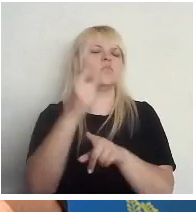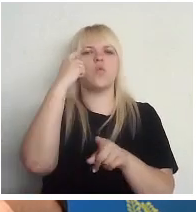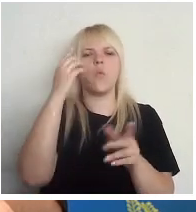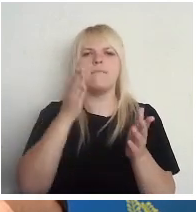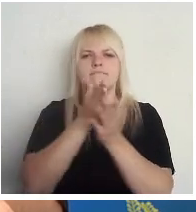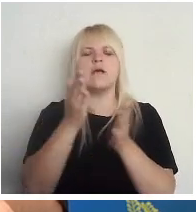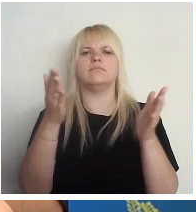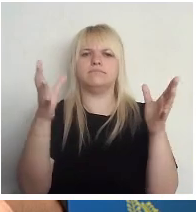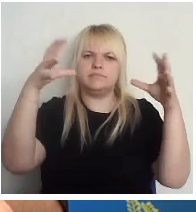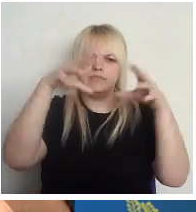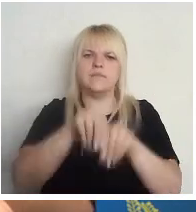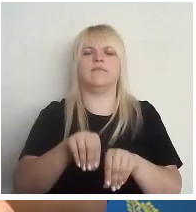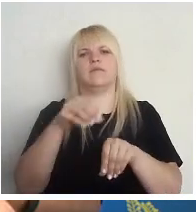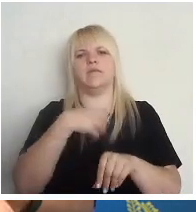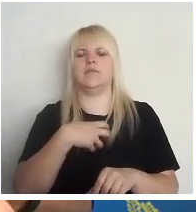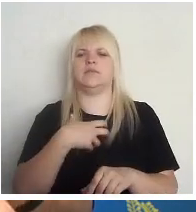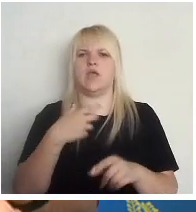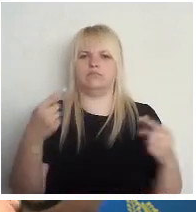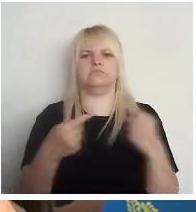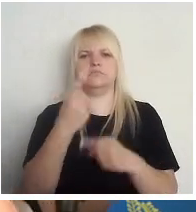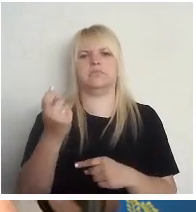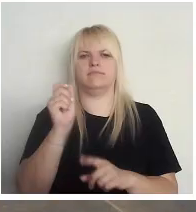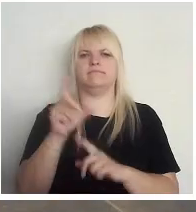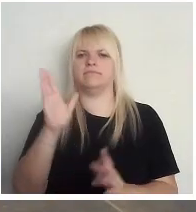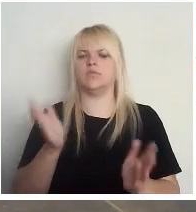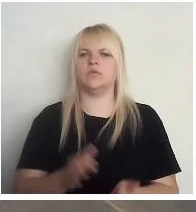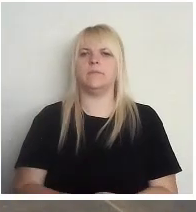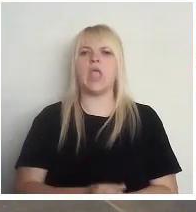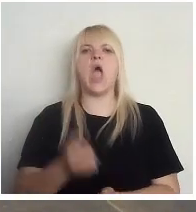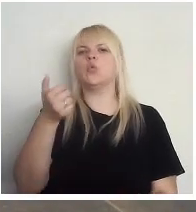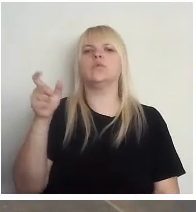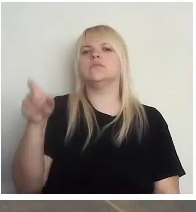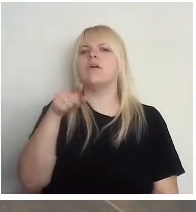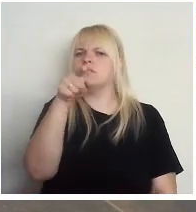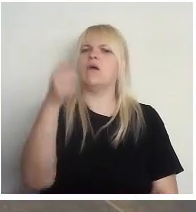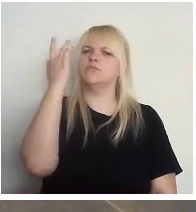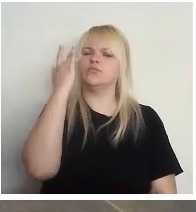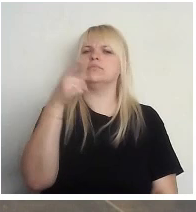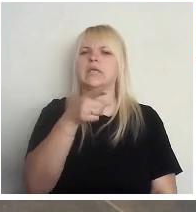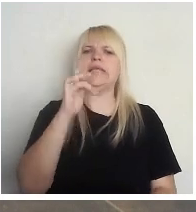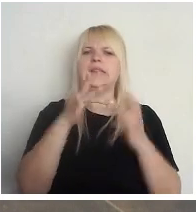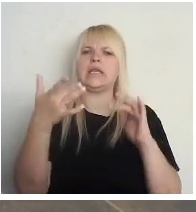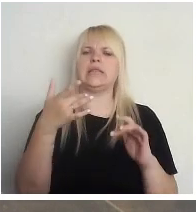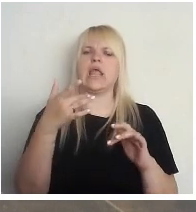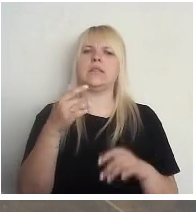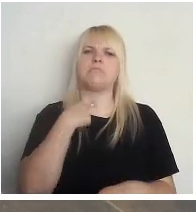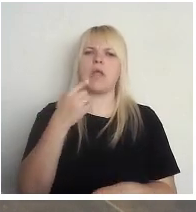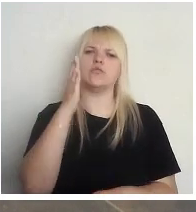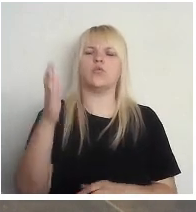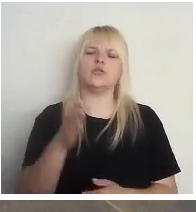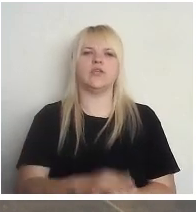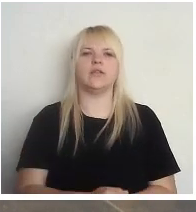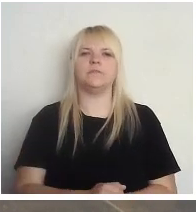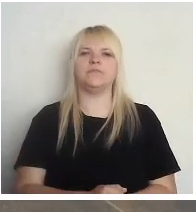jārēķinās. Gustav, tavs uzskats par internetu balsošanu? Tātad man